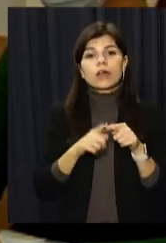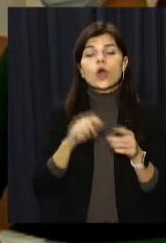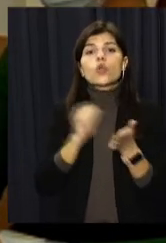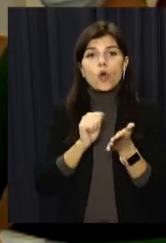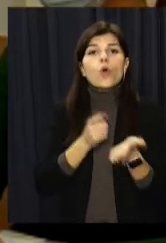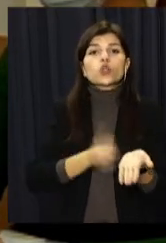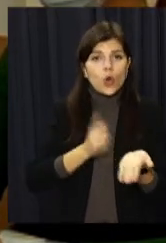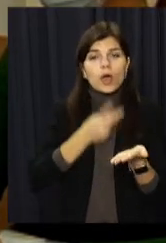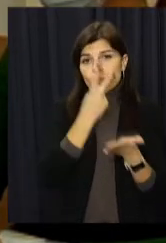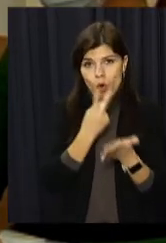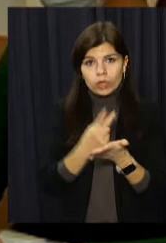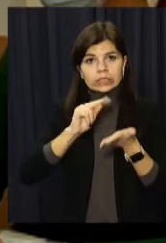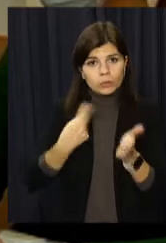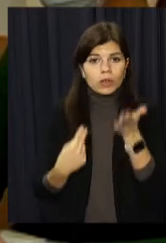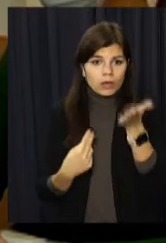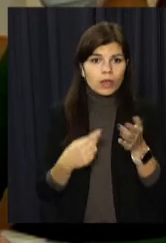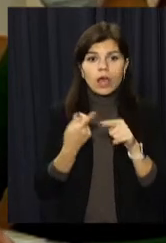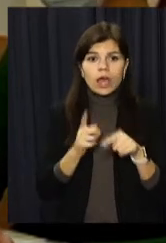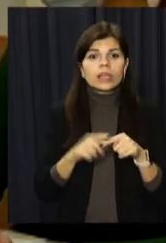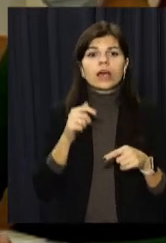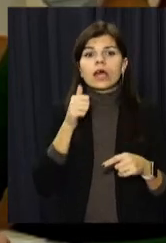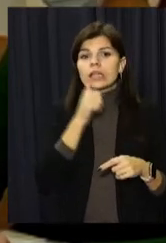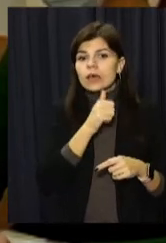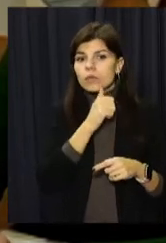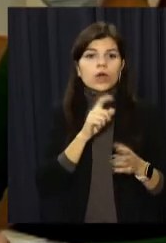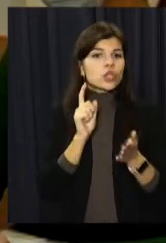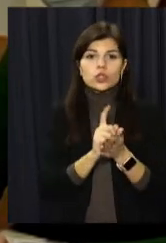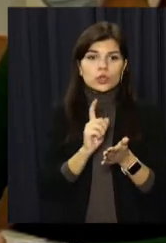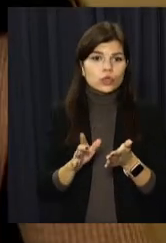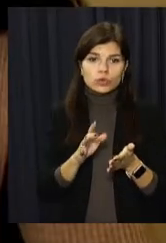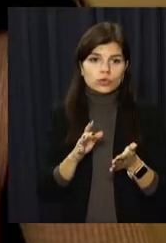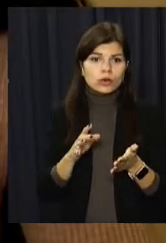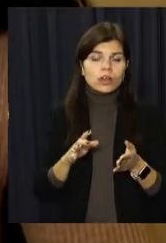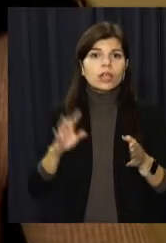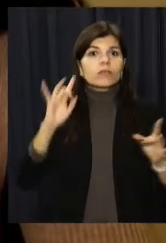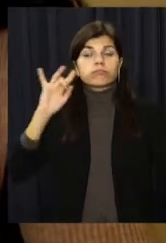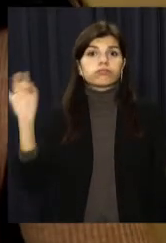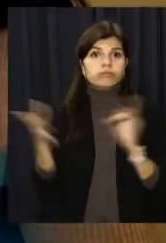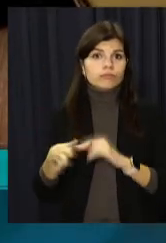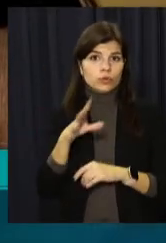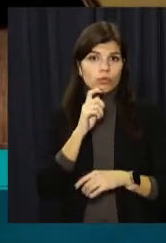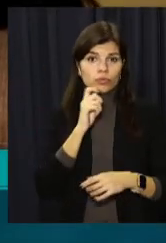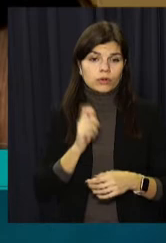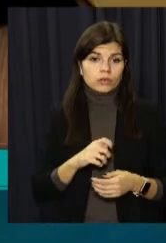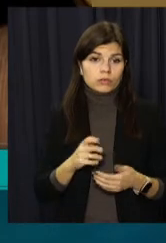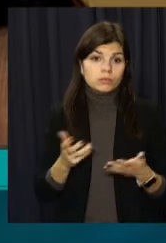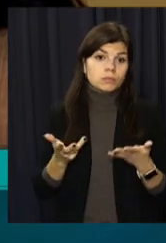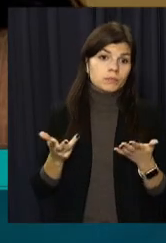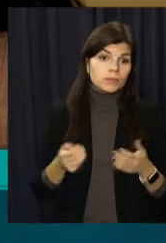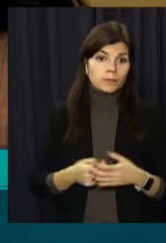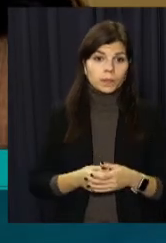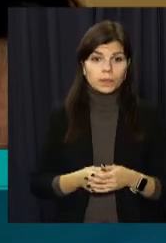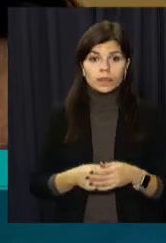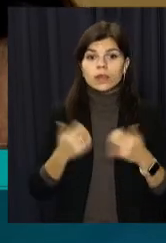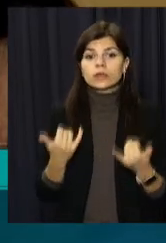Ця таємниця не повинна стати відома всій Україні. На даний час надана довідка про те, що